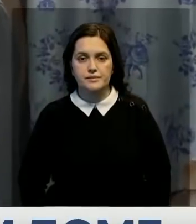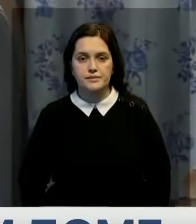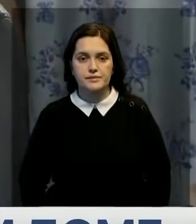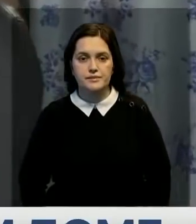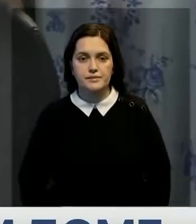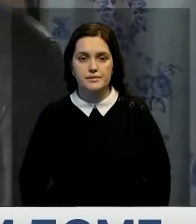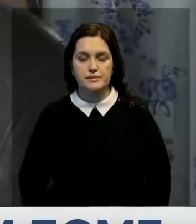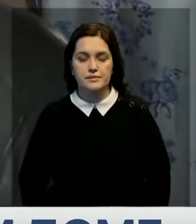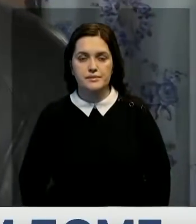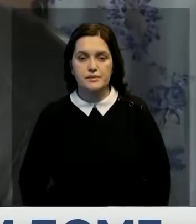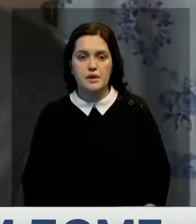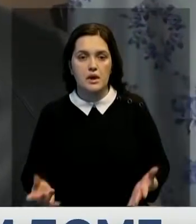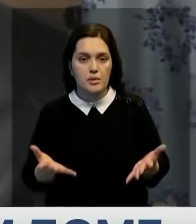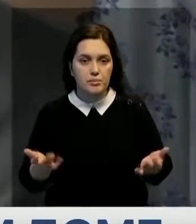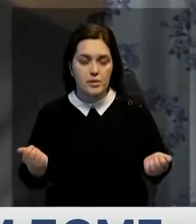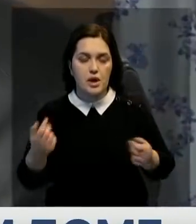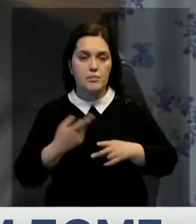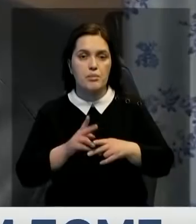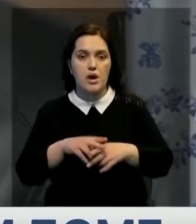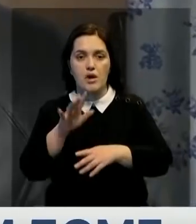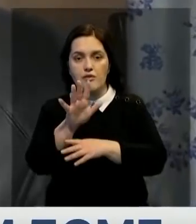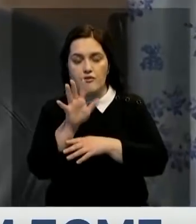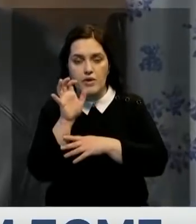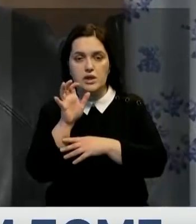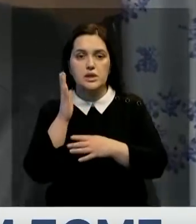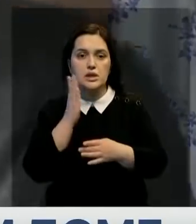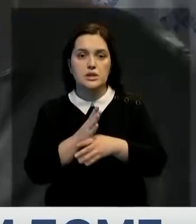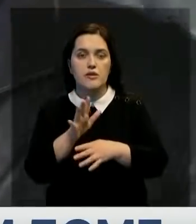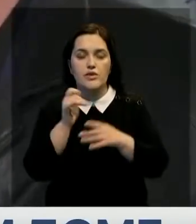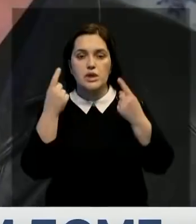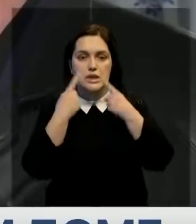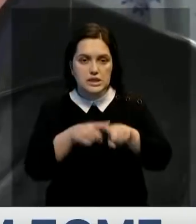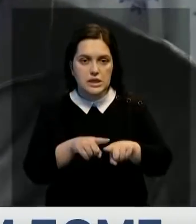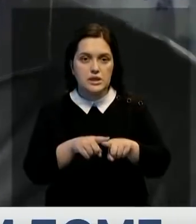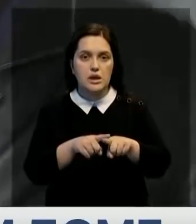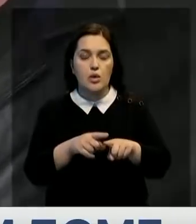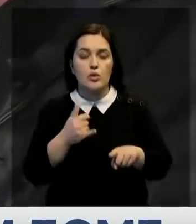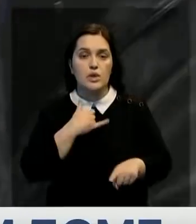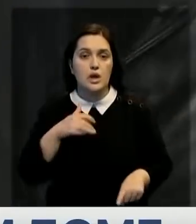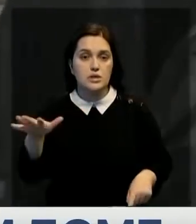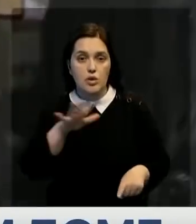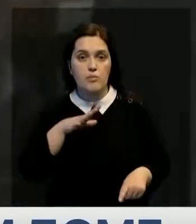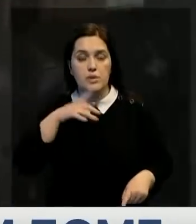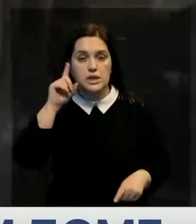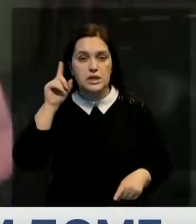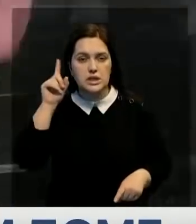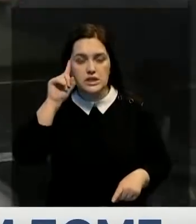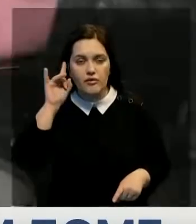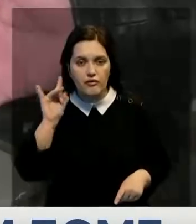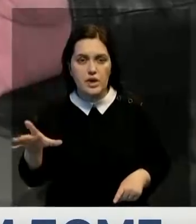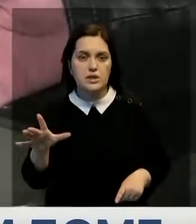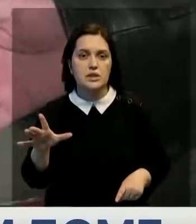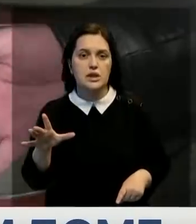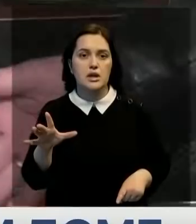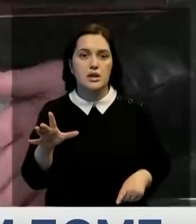В числе последних приобретённых экспонатов, фотографий, комплектующая фототехника прошлого века. В нашем районе были известны фотографы, Есетов